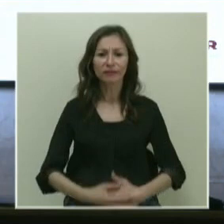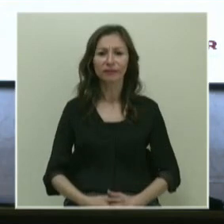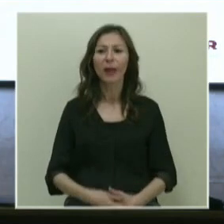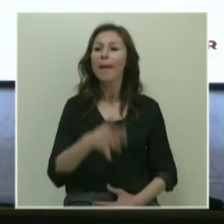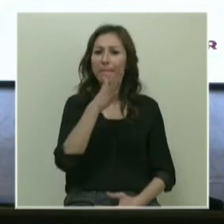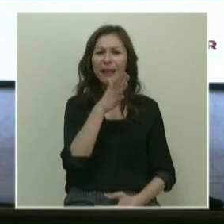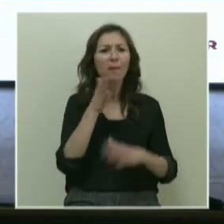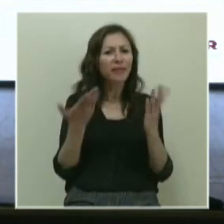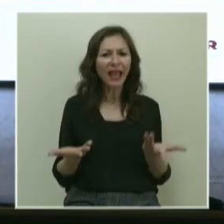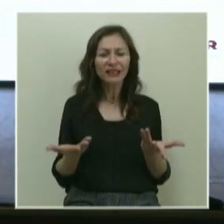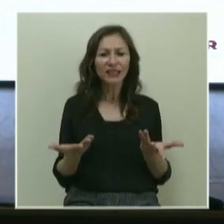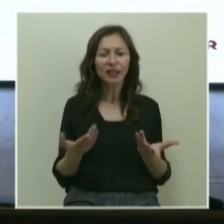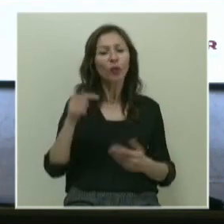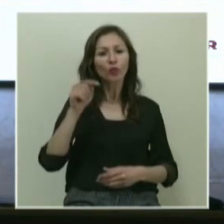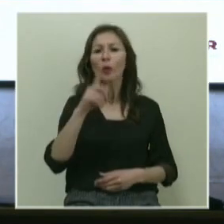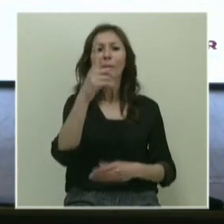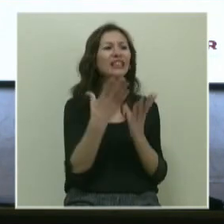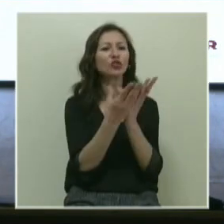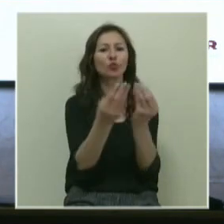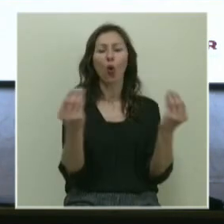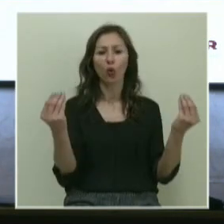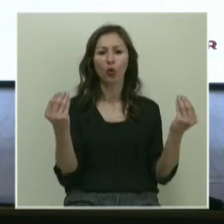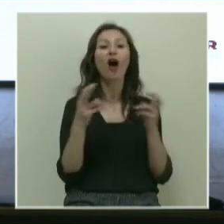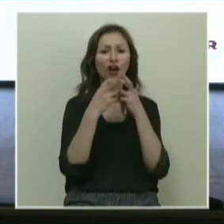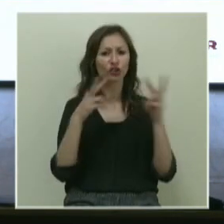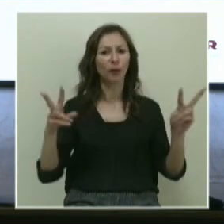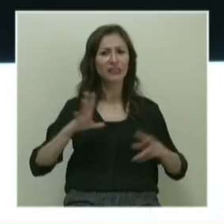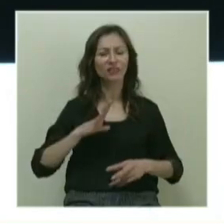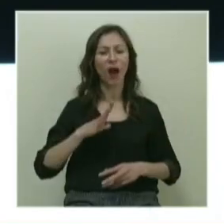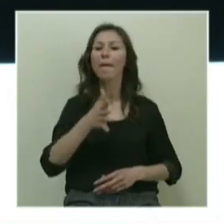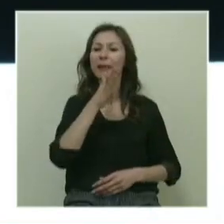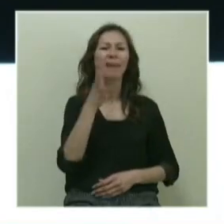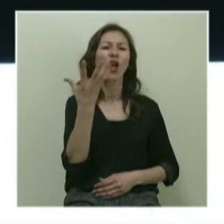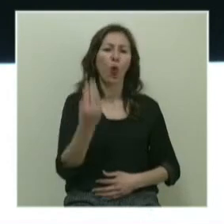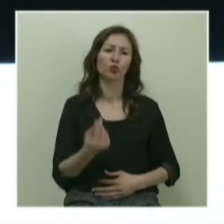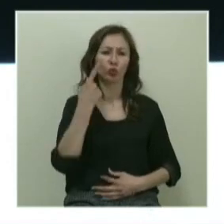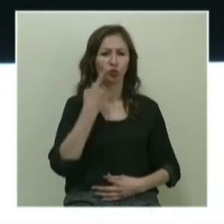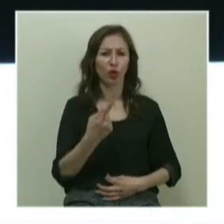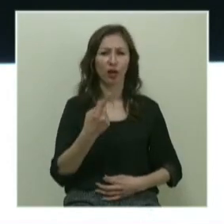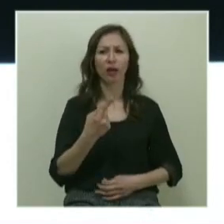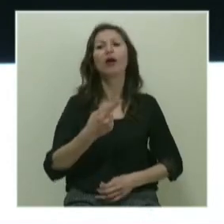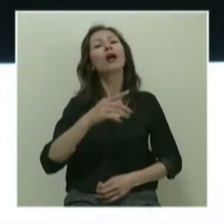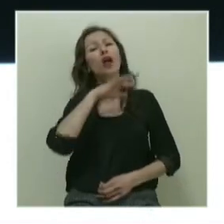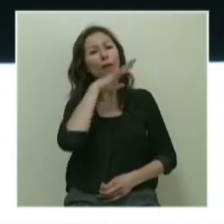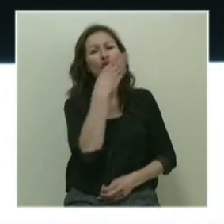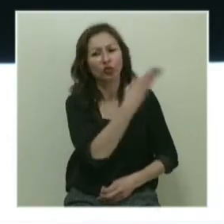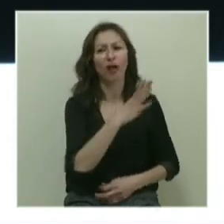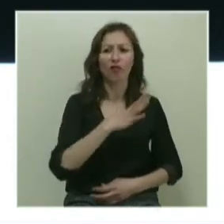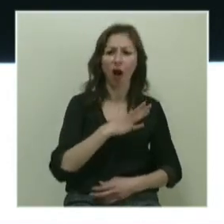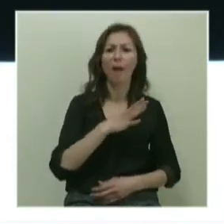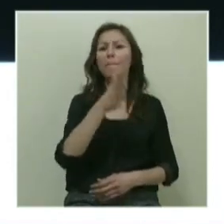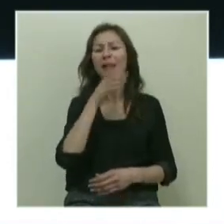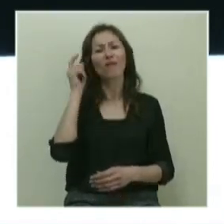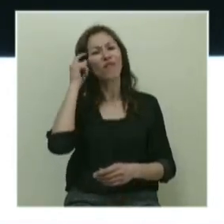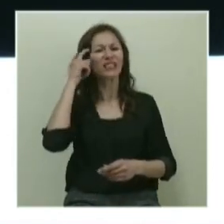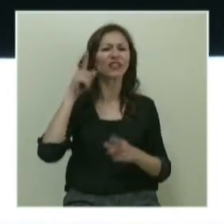Bilim nedir? Bunun birçok açıklaması var. Yani bilimin ne olduğunu dair. Karl Popper'da var, bilim